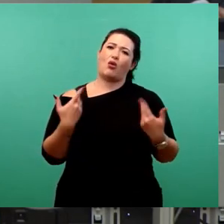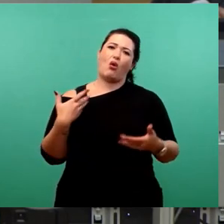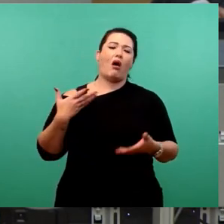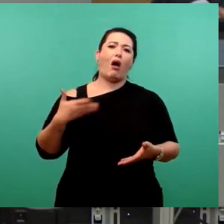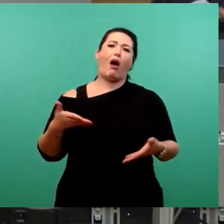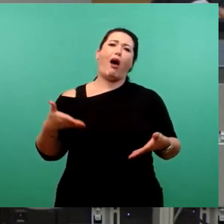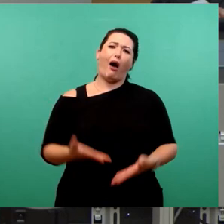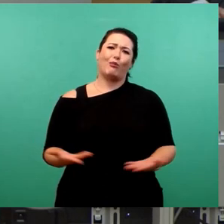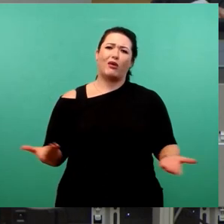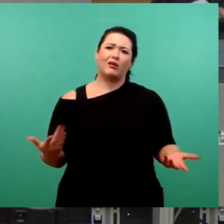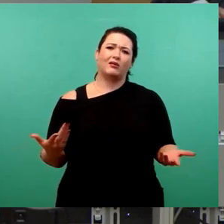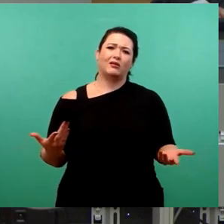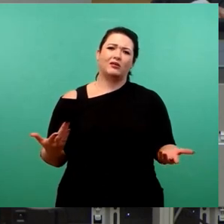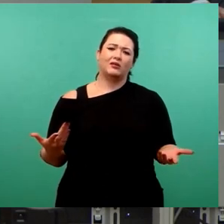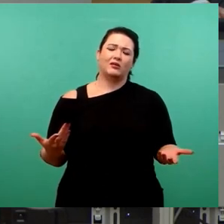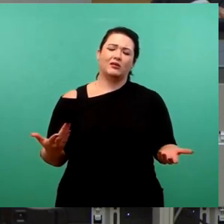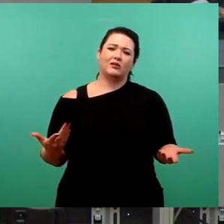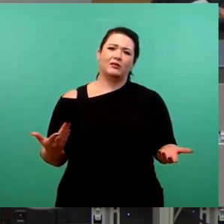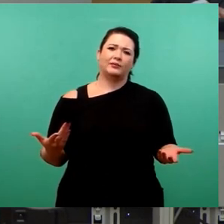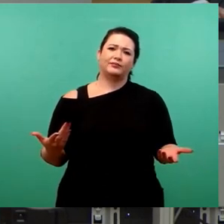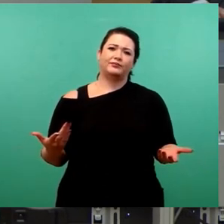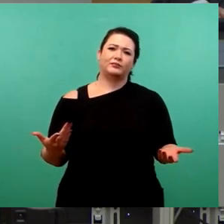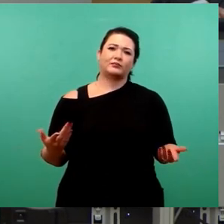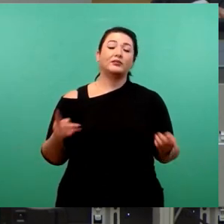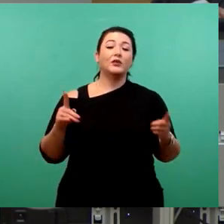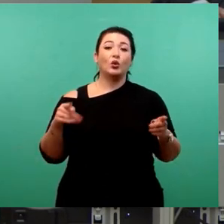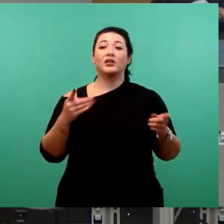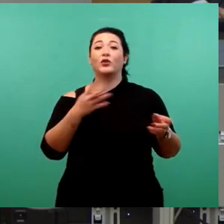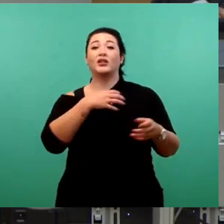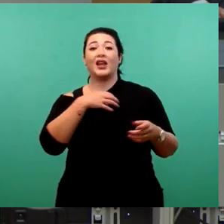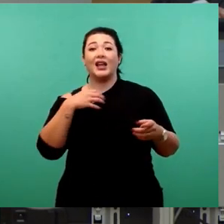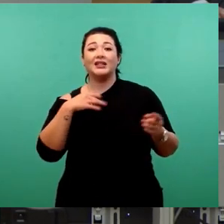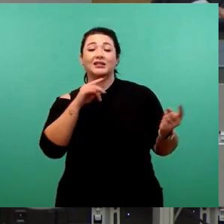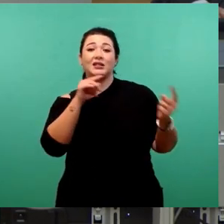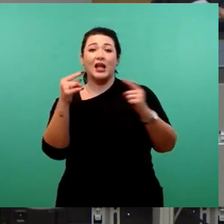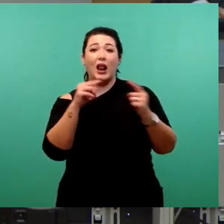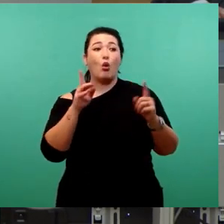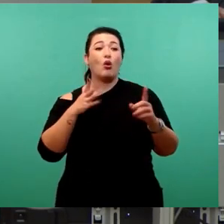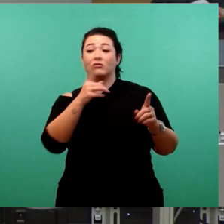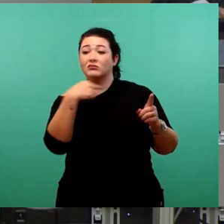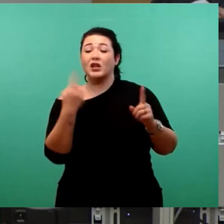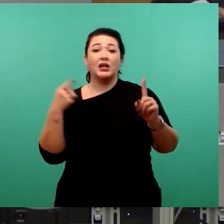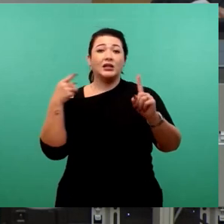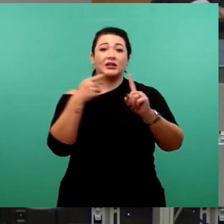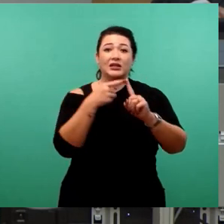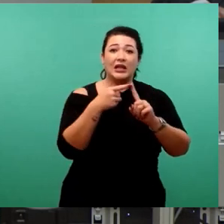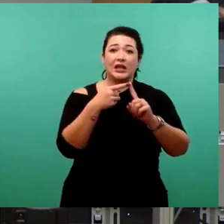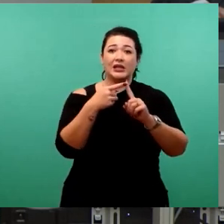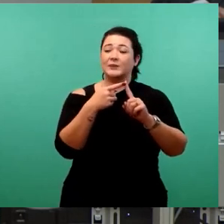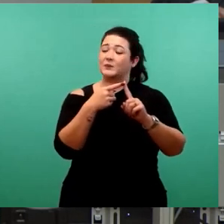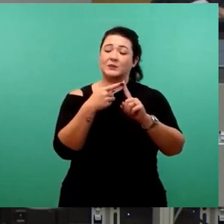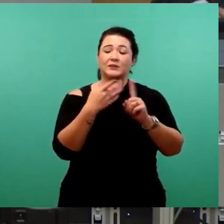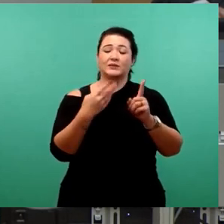ist eben kein im Dialog für Dresden Ziele für unsere Stadt. Lösungsorientierte Zusammenarbeit